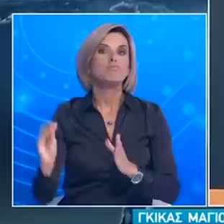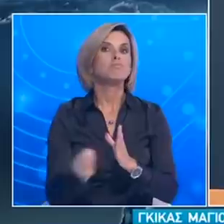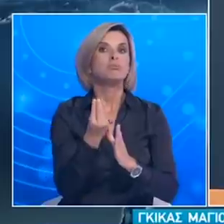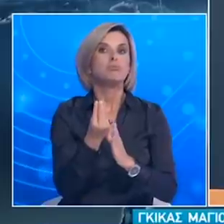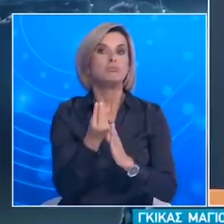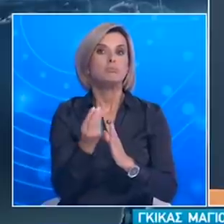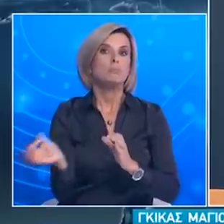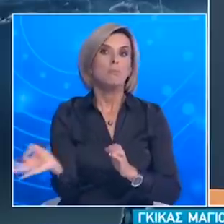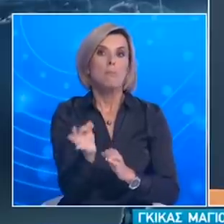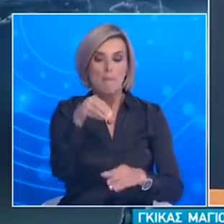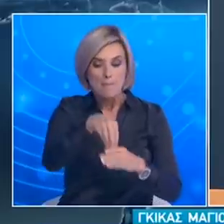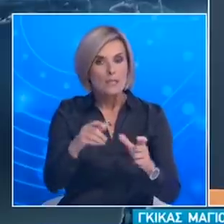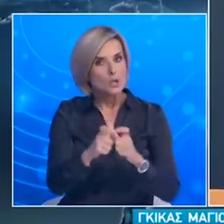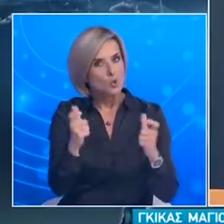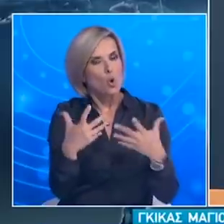από τον ΕΟΔΗ